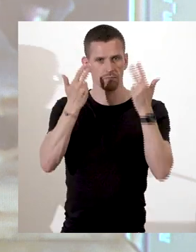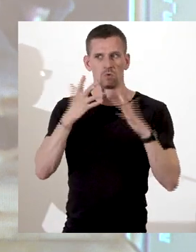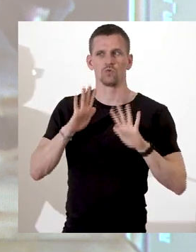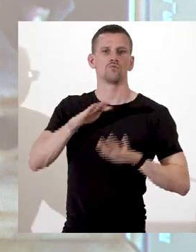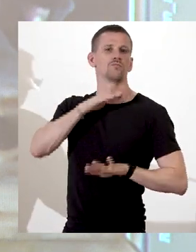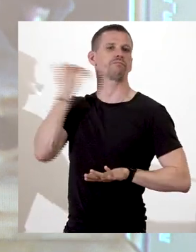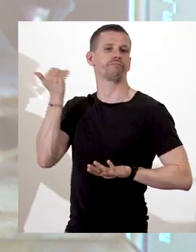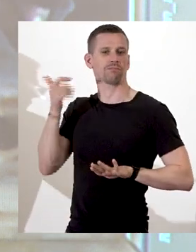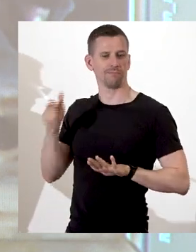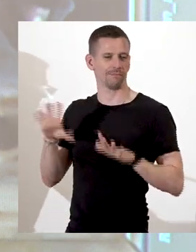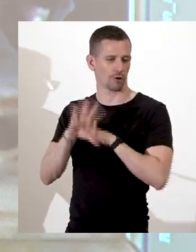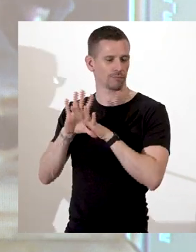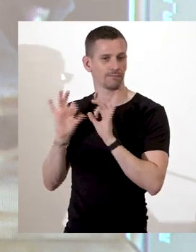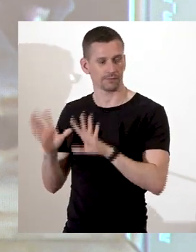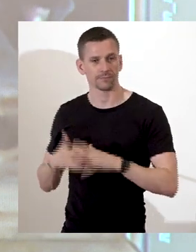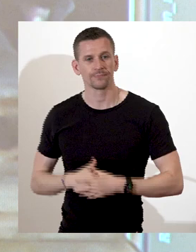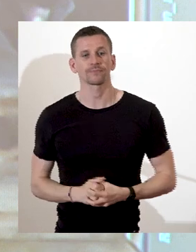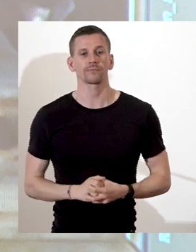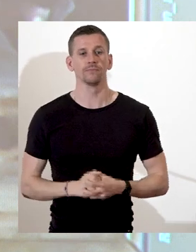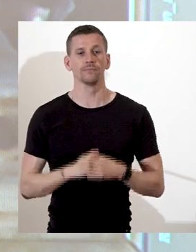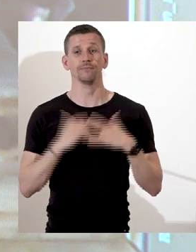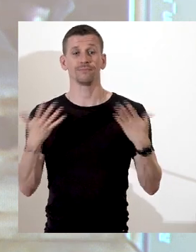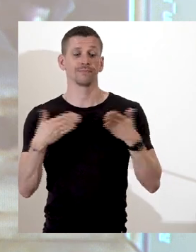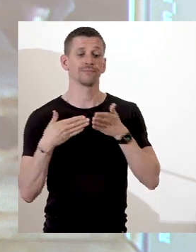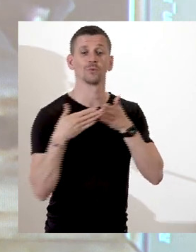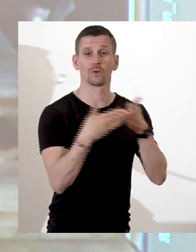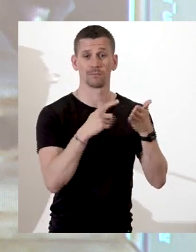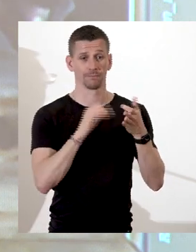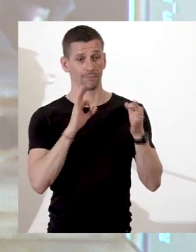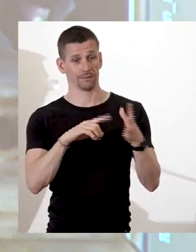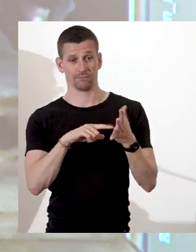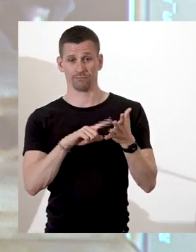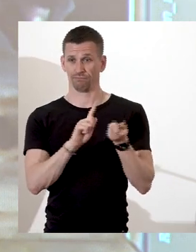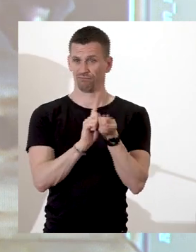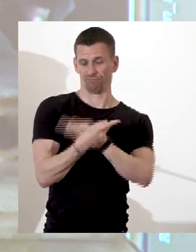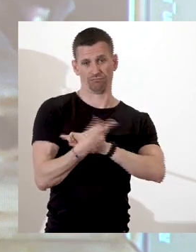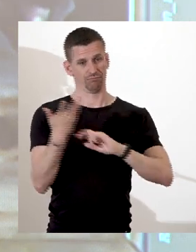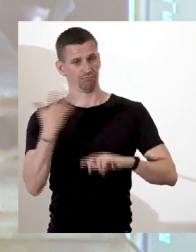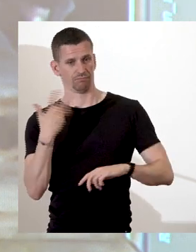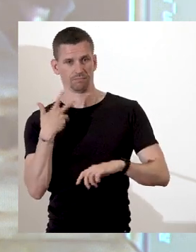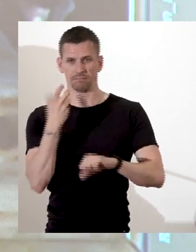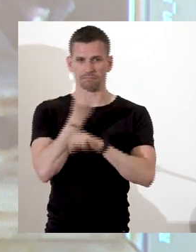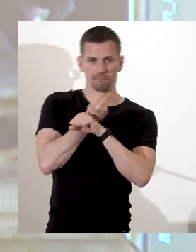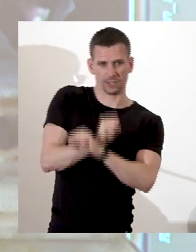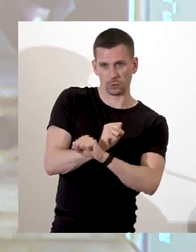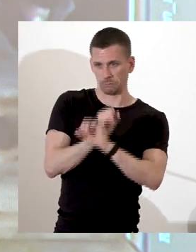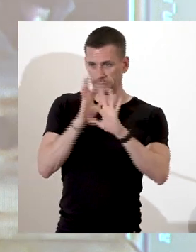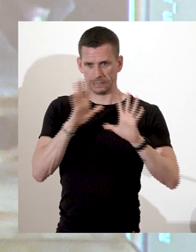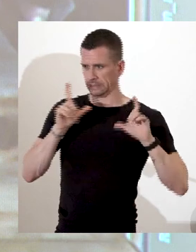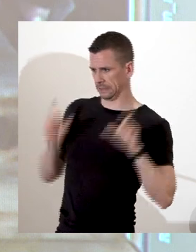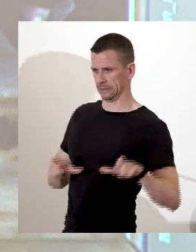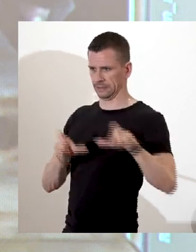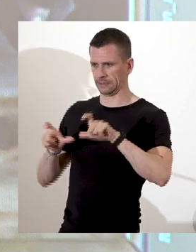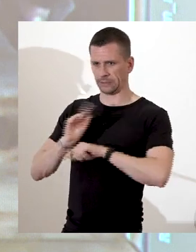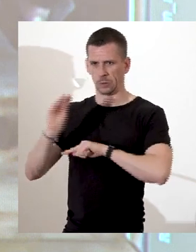navire de traite se change alors en véritable prison flottante et la sécurité devient une obsession pour les équipages face à des